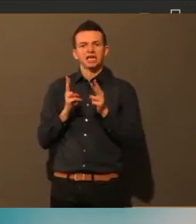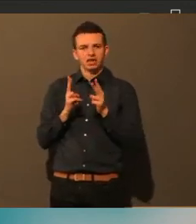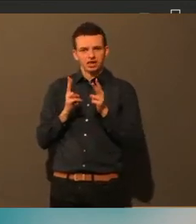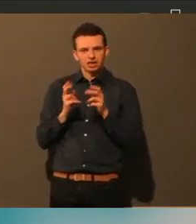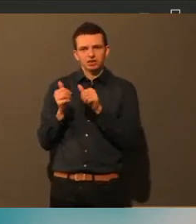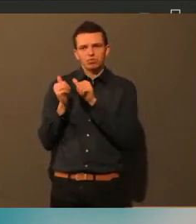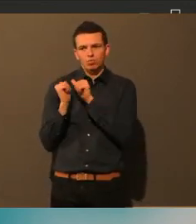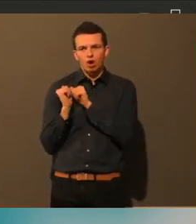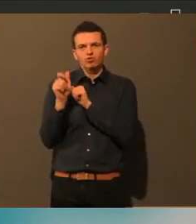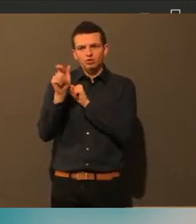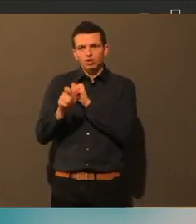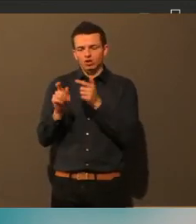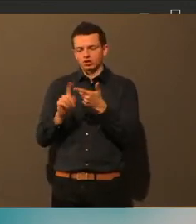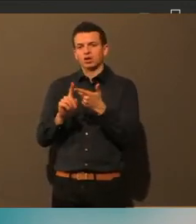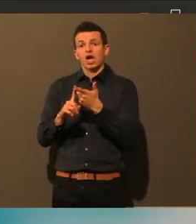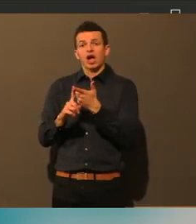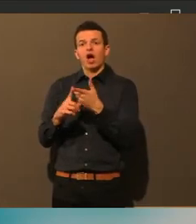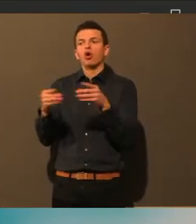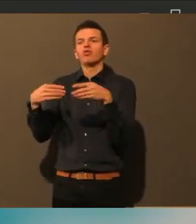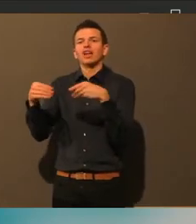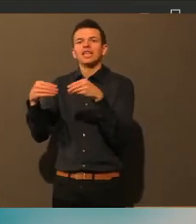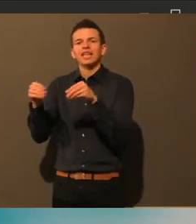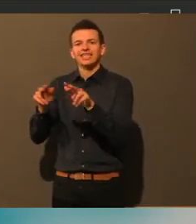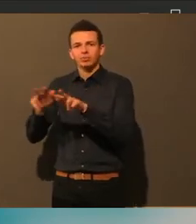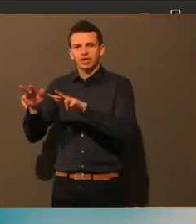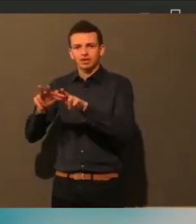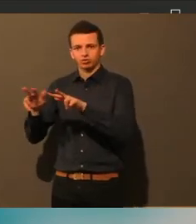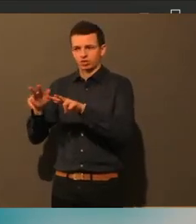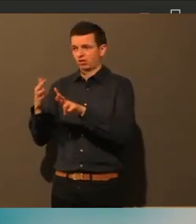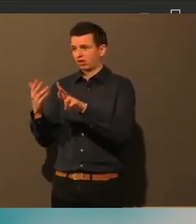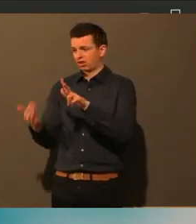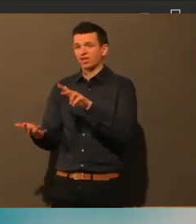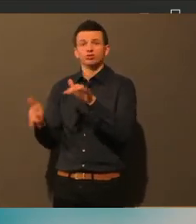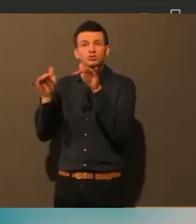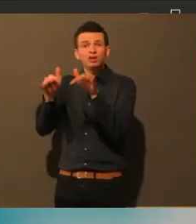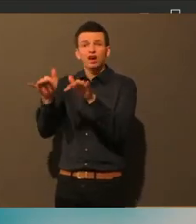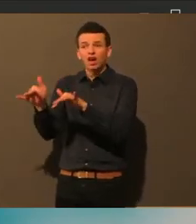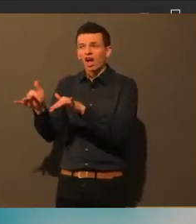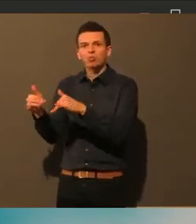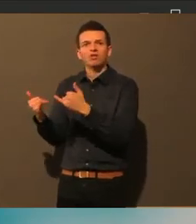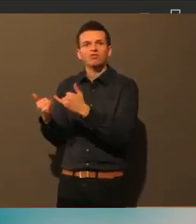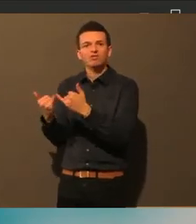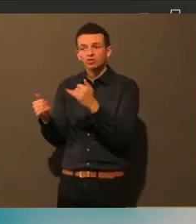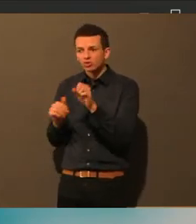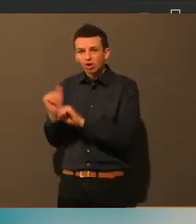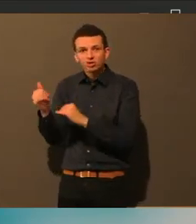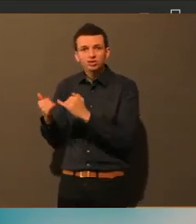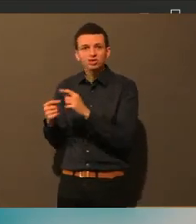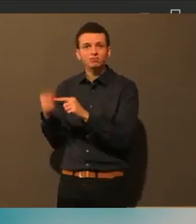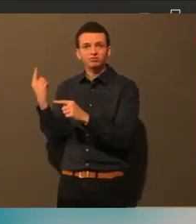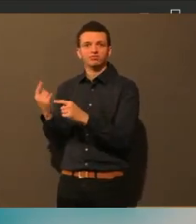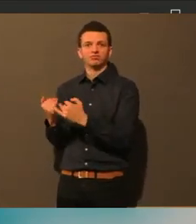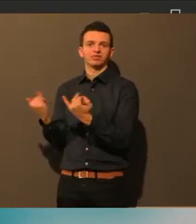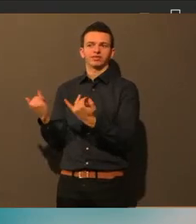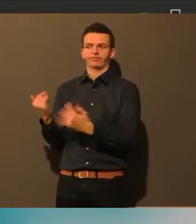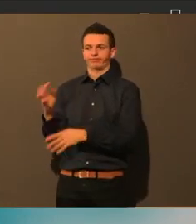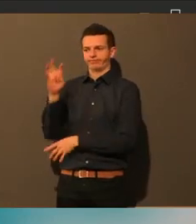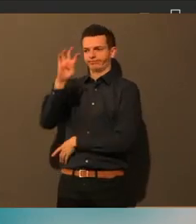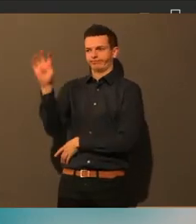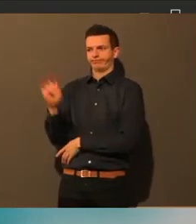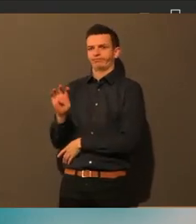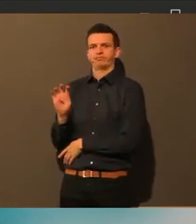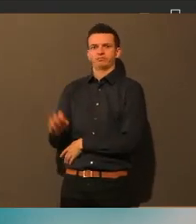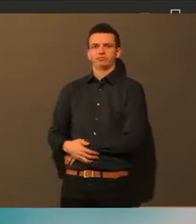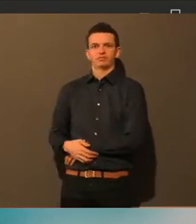müssen ja auch schauen, dass die Sicherheitskonzepte eingehalten werden können. Von daher müssen die dann auch für die ausreichende